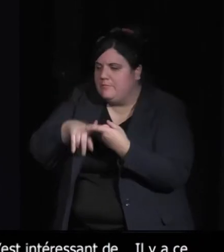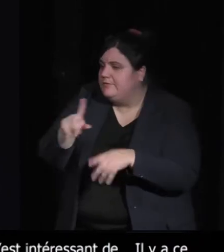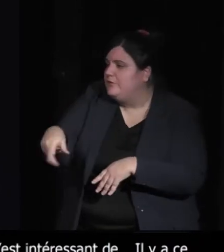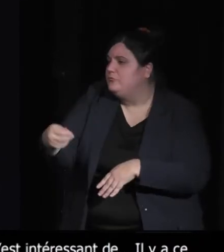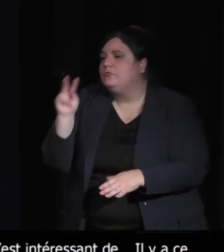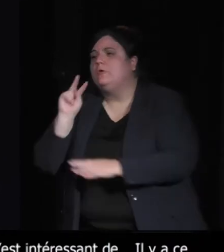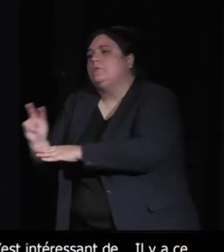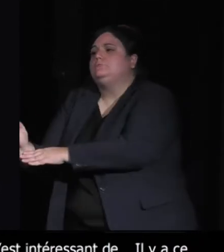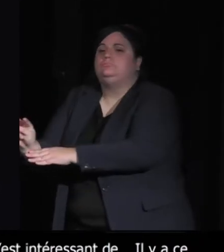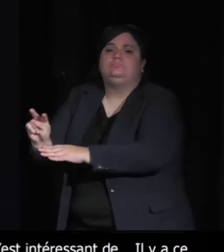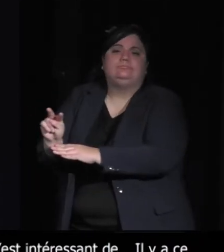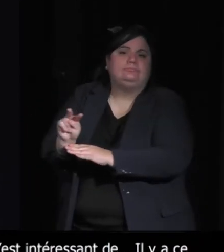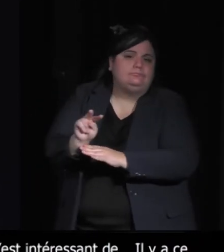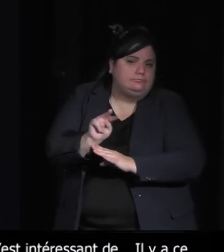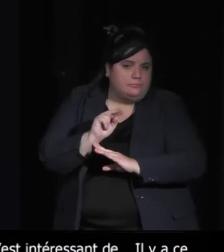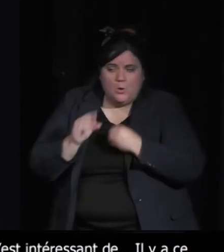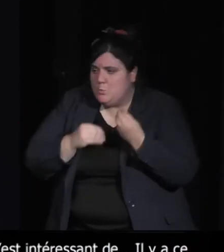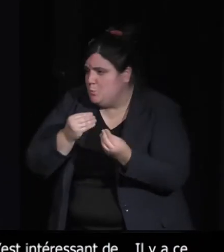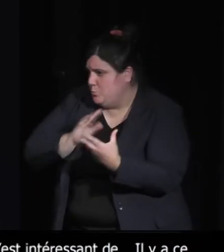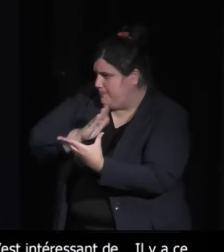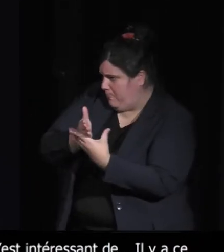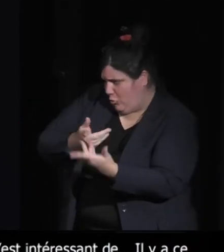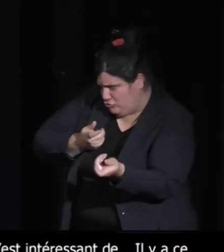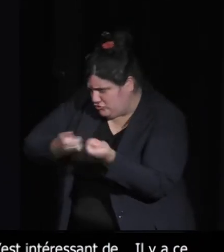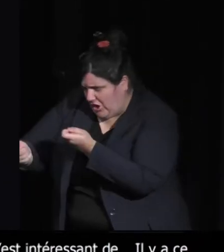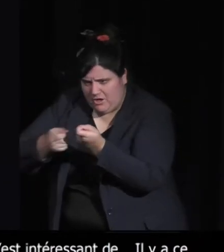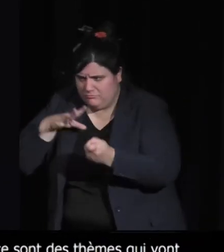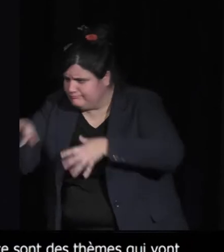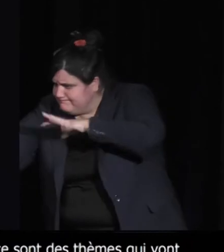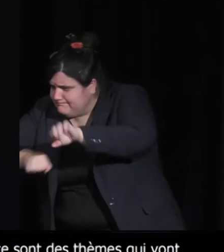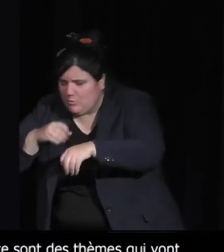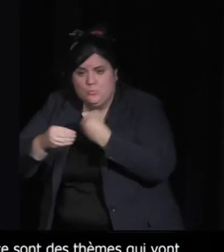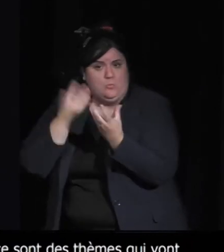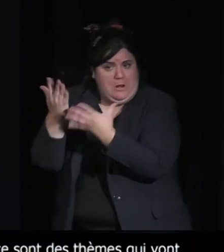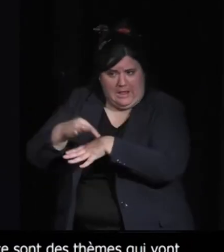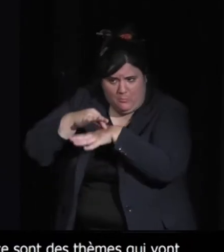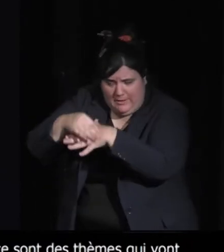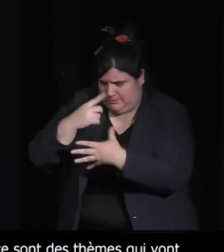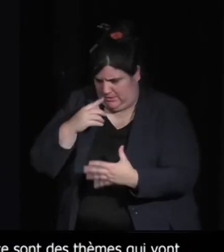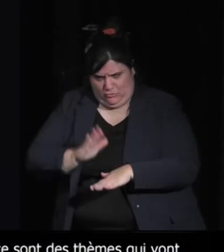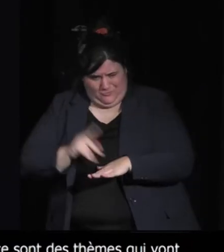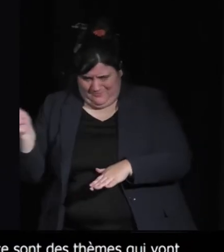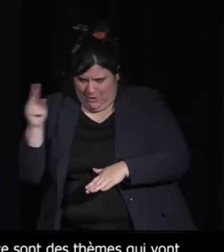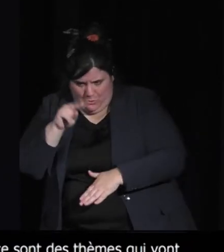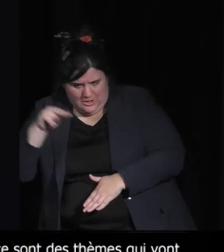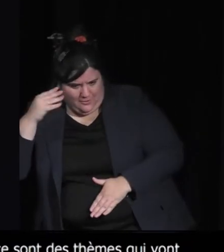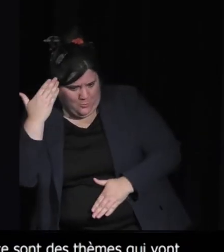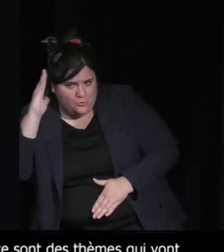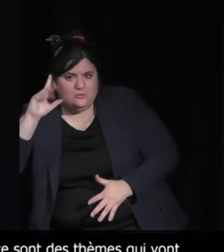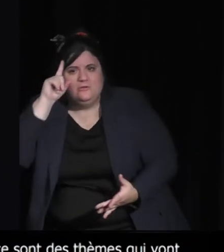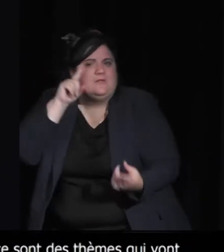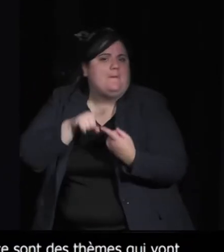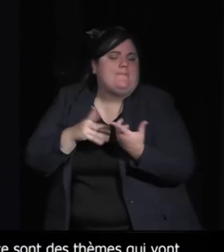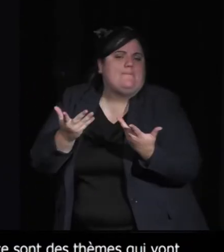nature à gérer aussi, sur cette nature à accompagner. Voilà. Toi, ce qui t'intéresse le plus, c'est des réflexions.